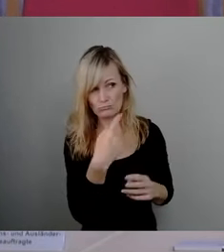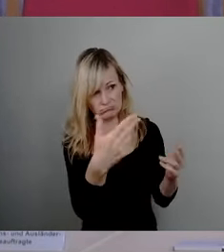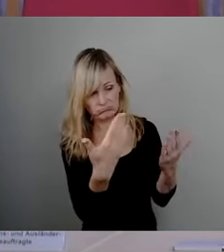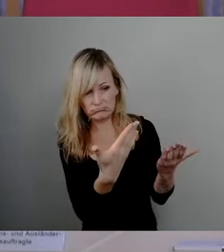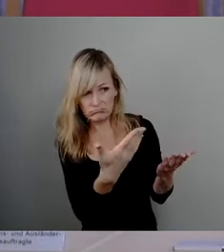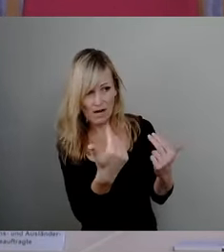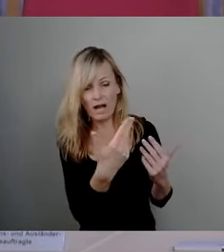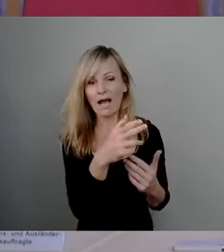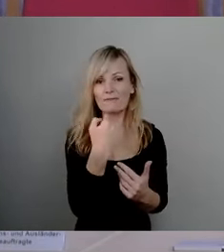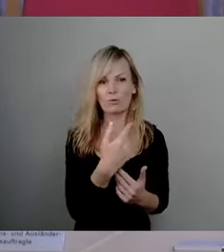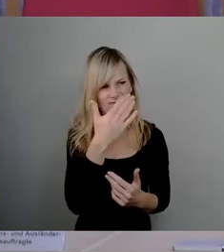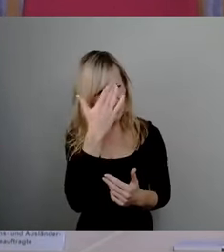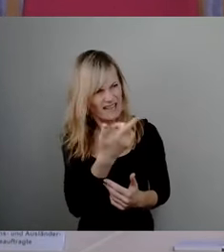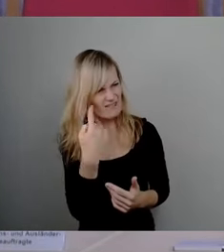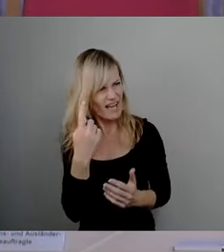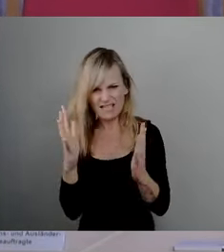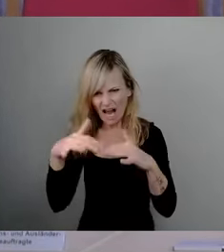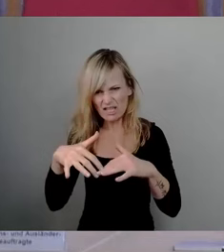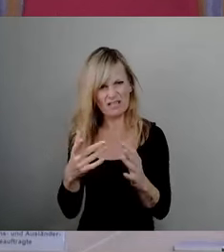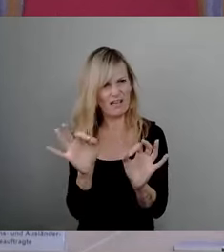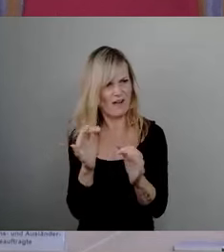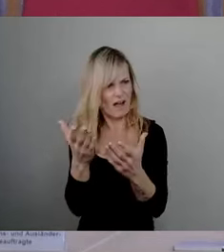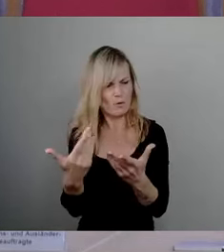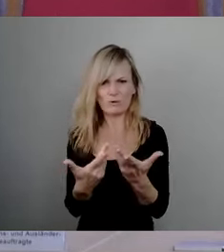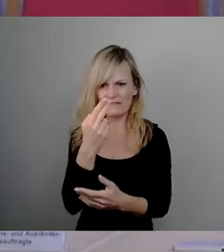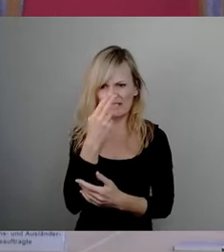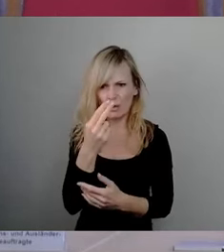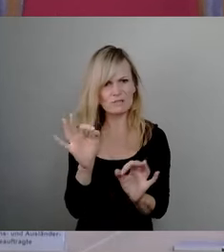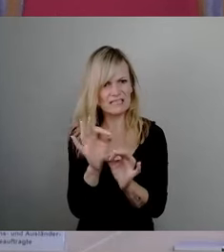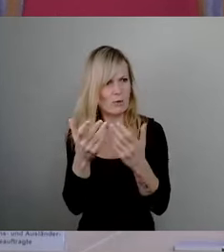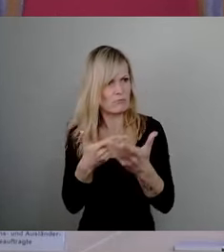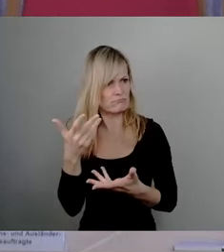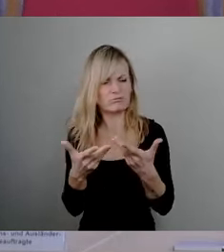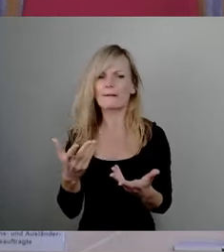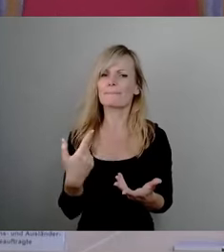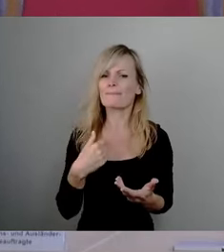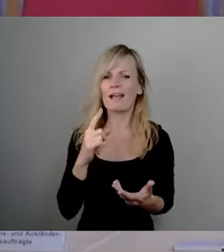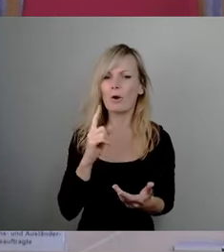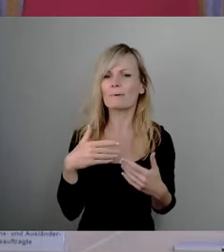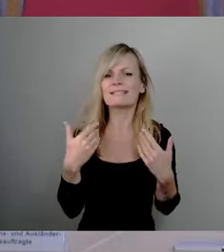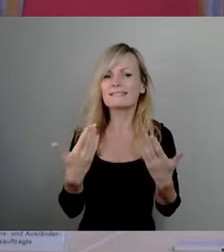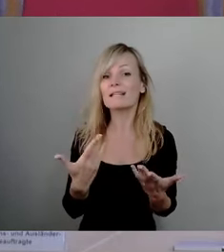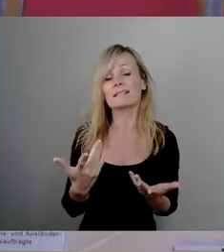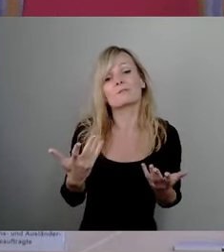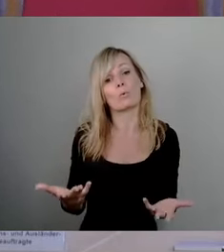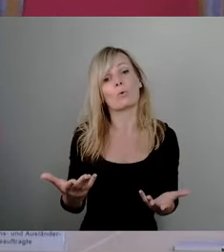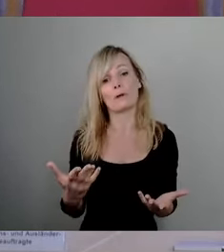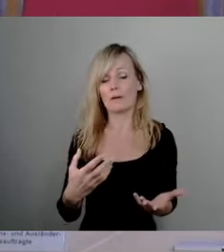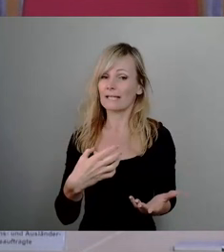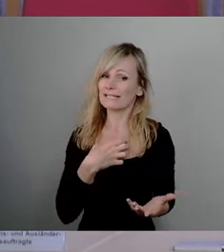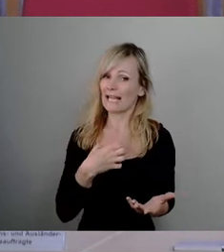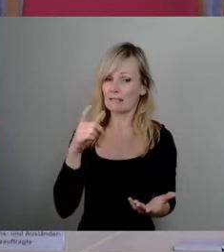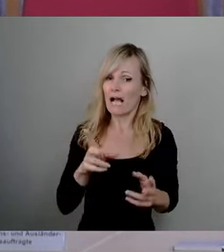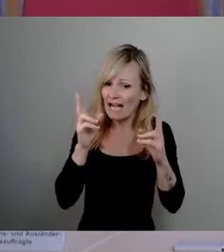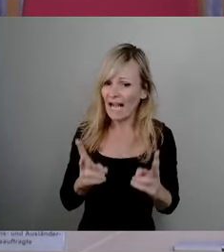Einsturzgefahr, beziehungsweise gewissen Risiken in die Richtung. Ich glaube, das ist der Dresdner, der hat das Recht darauf,